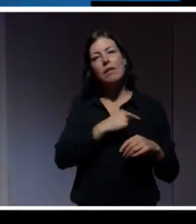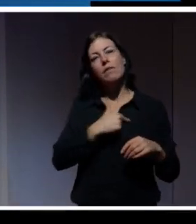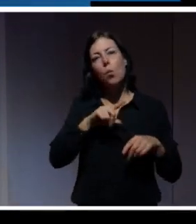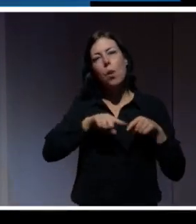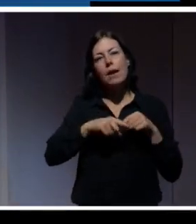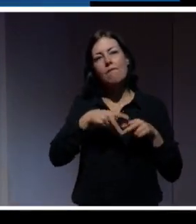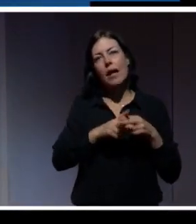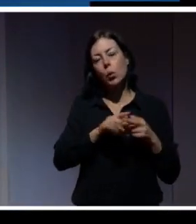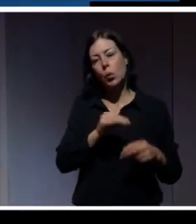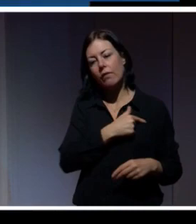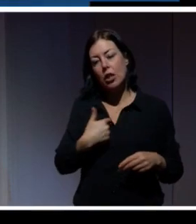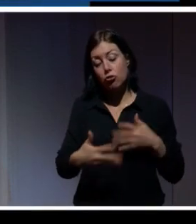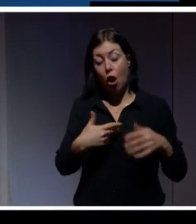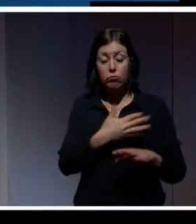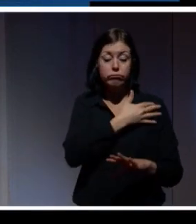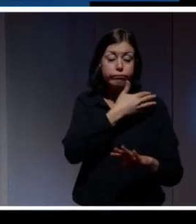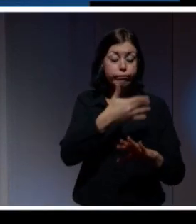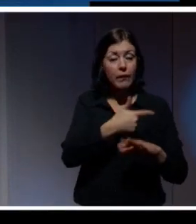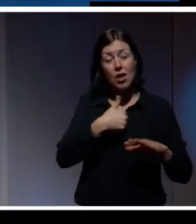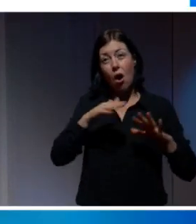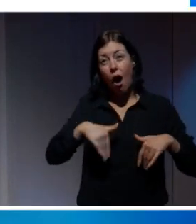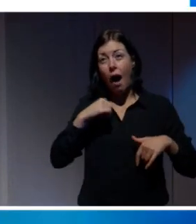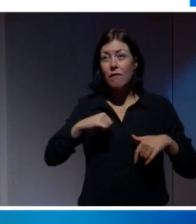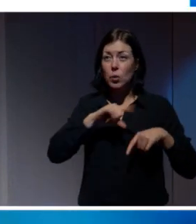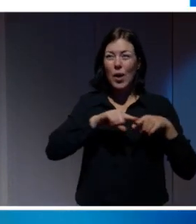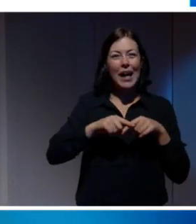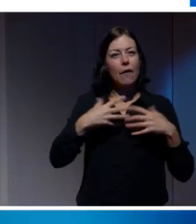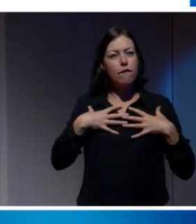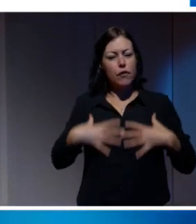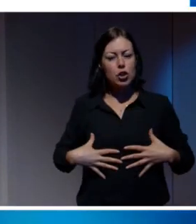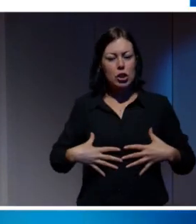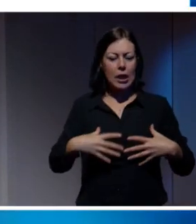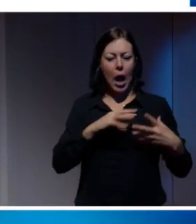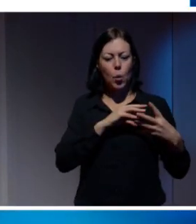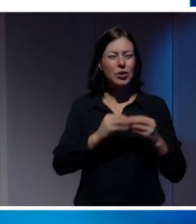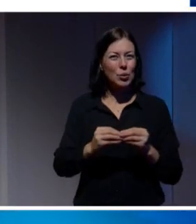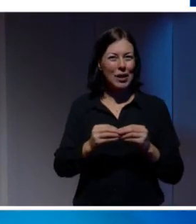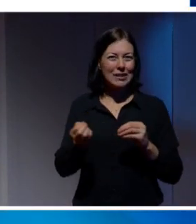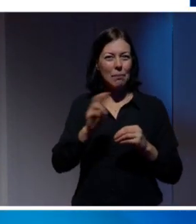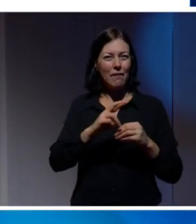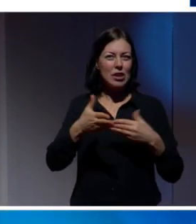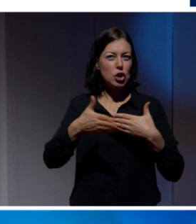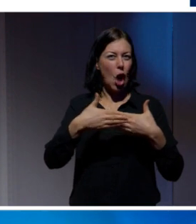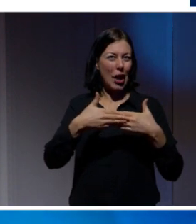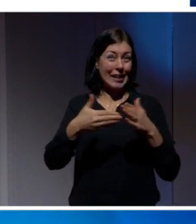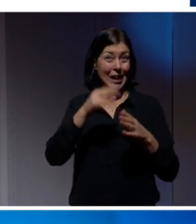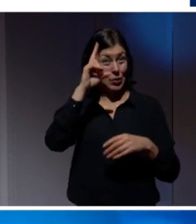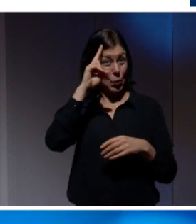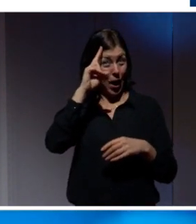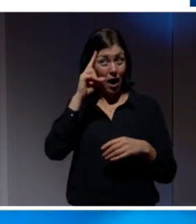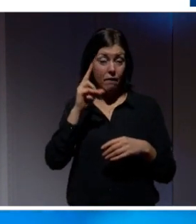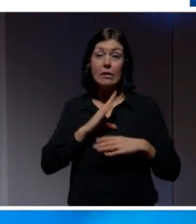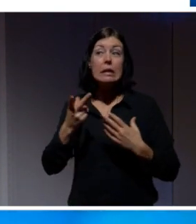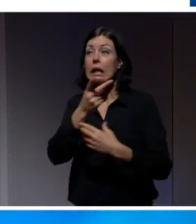Och traditionellt så har vi använt många olika typer av sådana. Fysiska konstruktioner till exempel, dörrar på toaletterna. Det finns för övrigt inte i alla